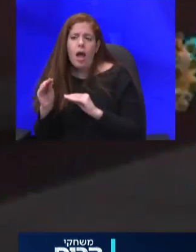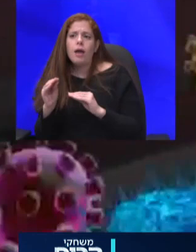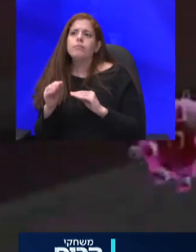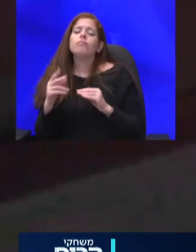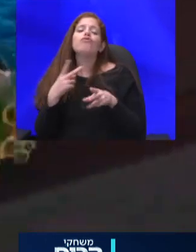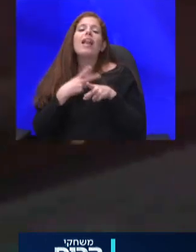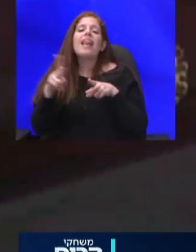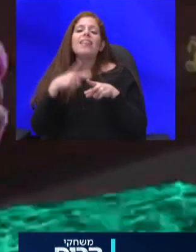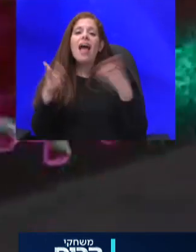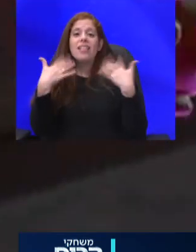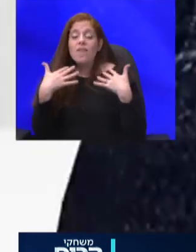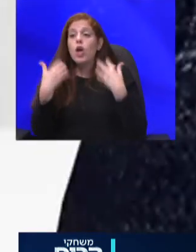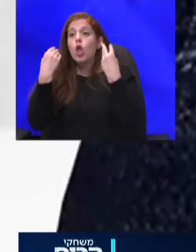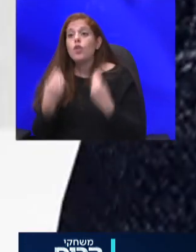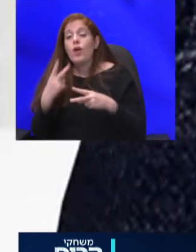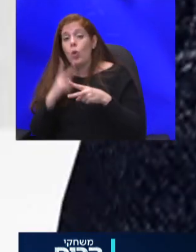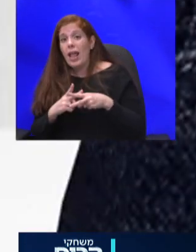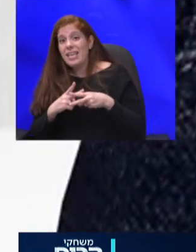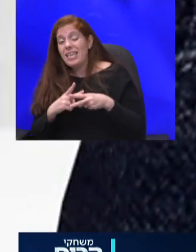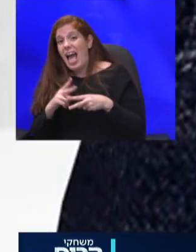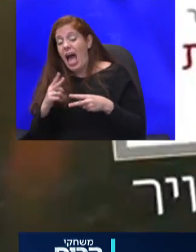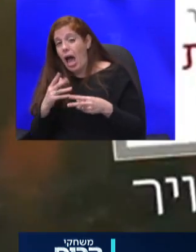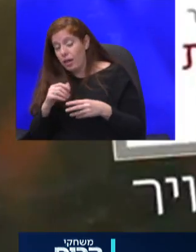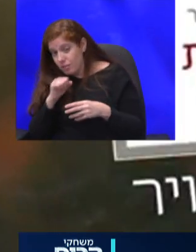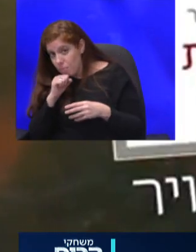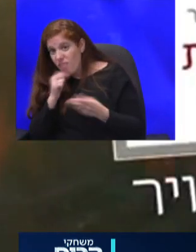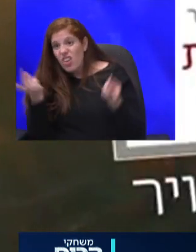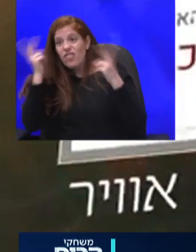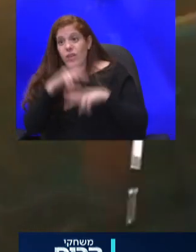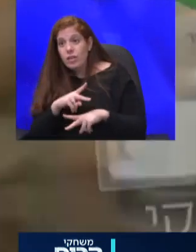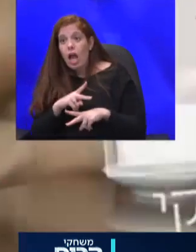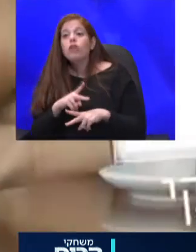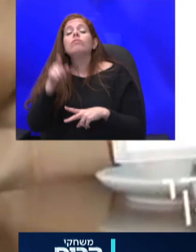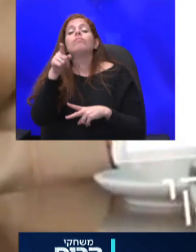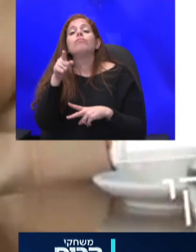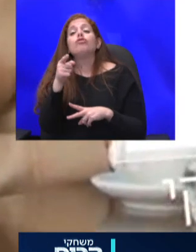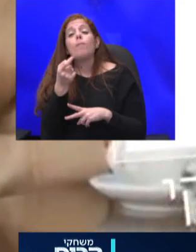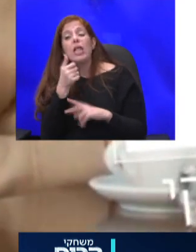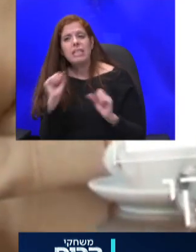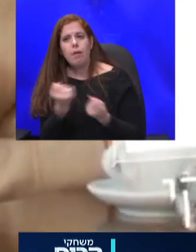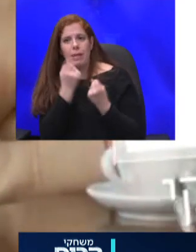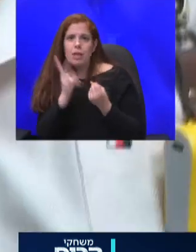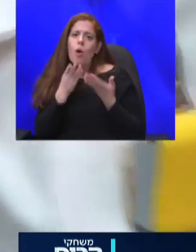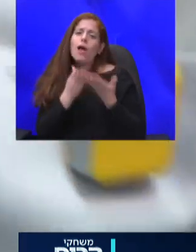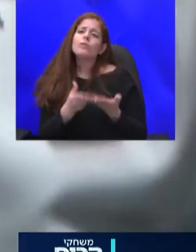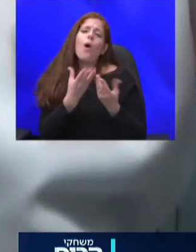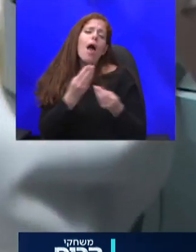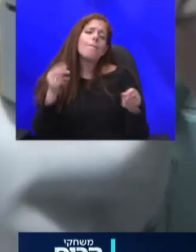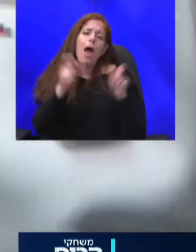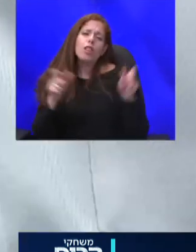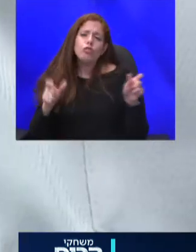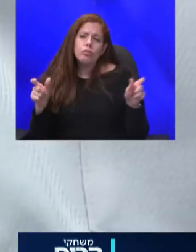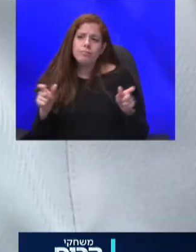אסטמה והבינה שהיא עוד קצת מאמץ לחיישן החכם שפיתחו יכול להיות יעיל עבור הרבה יותר אנשים אנחנו